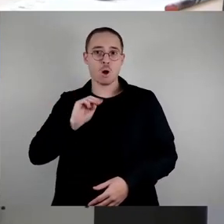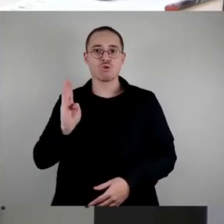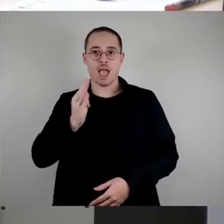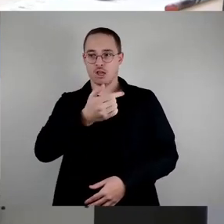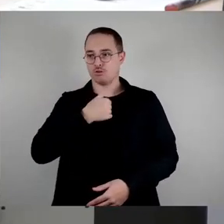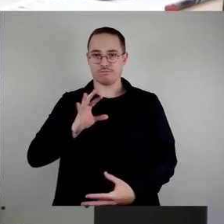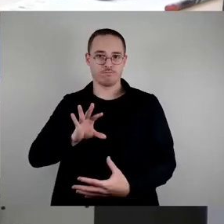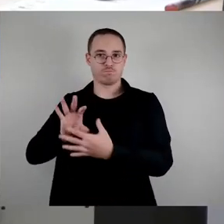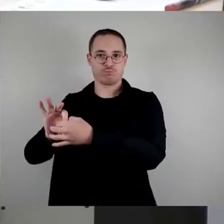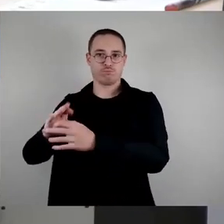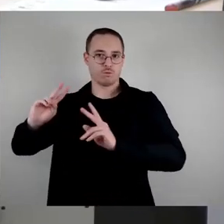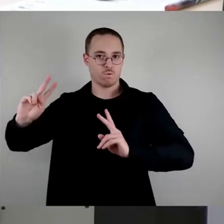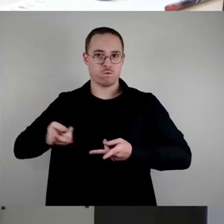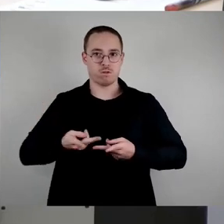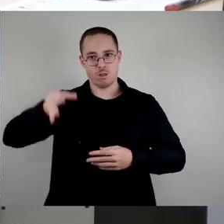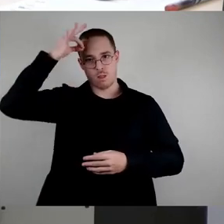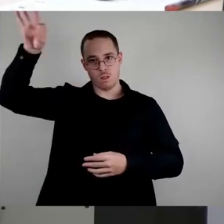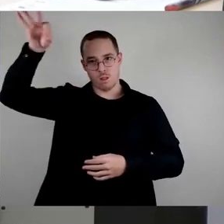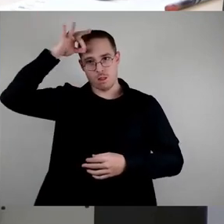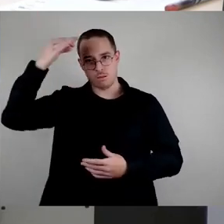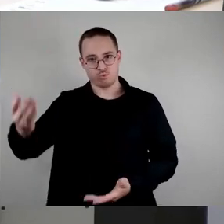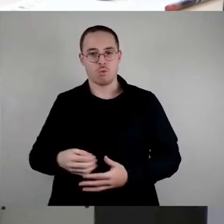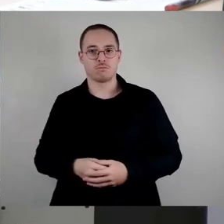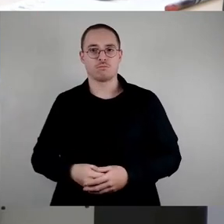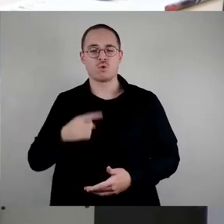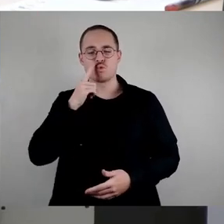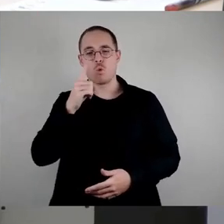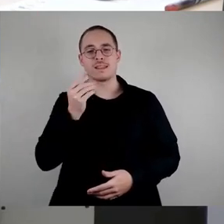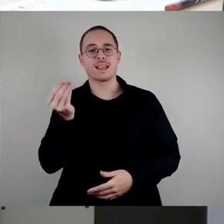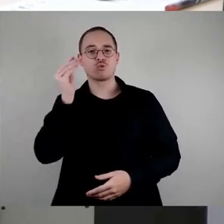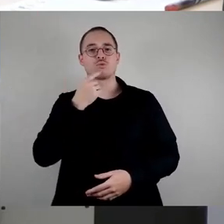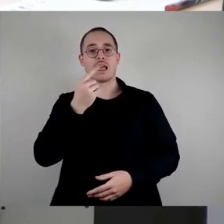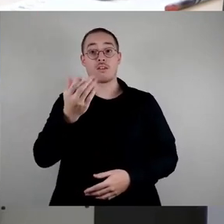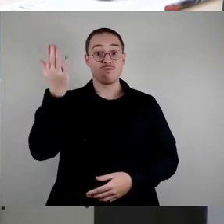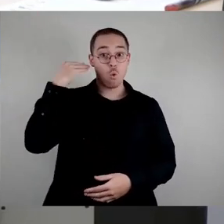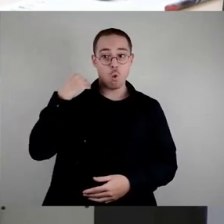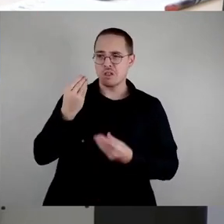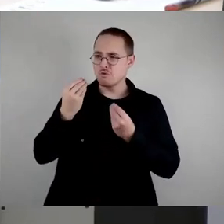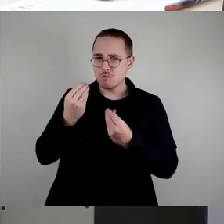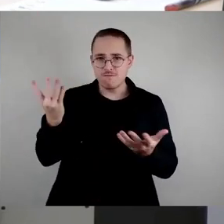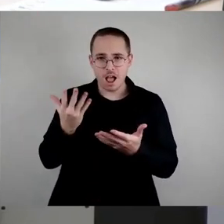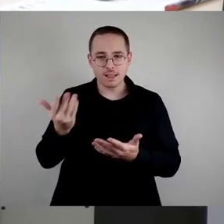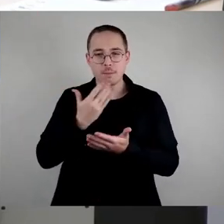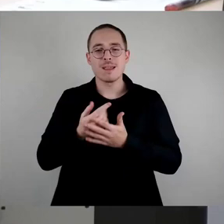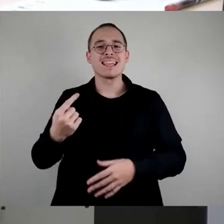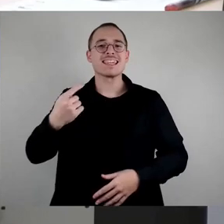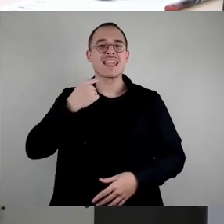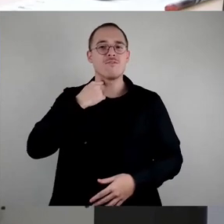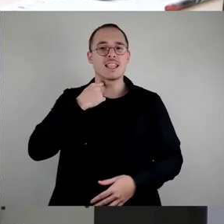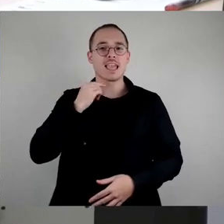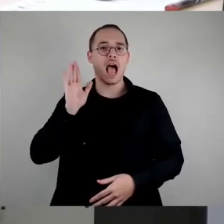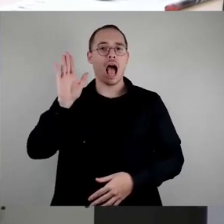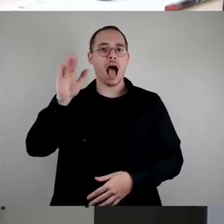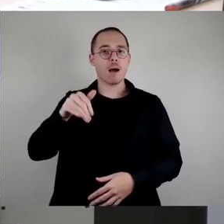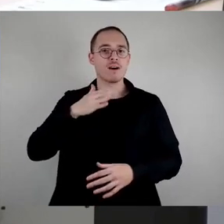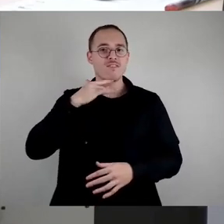Ich sage nur dazu, früher war es auch üblich, dass man giftige Abwässer in Bäche und Flüsse geleitet hat. Das ist heute,